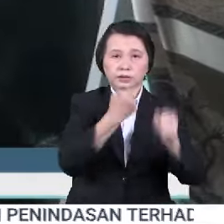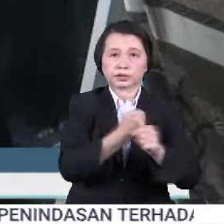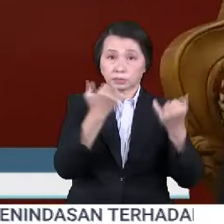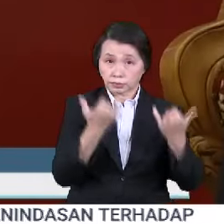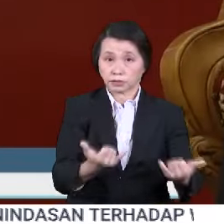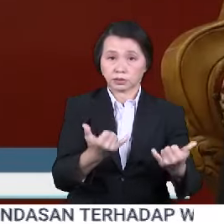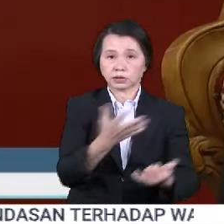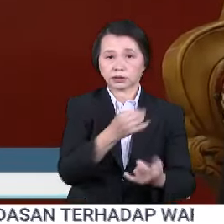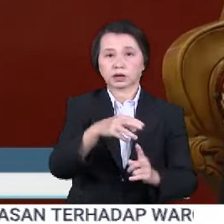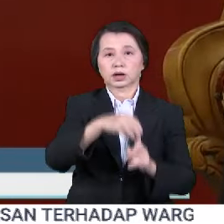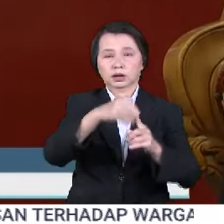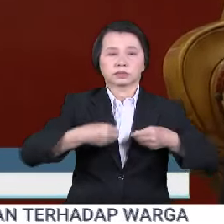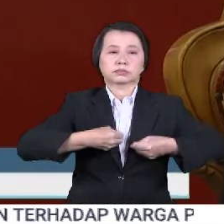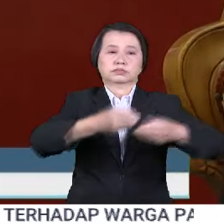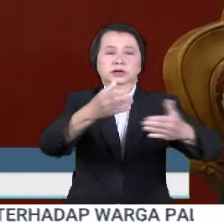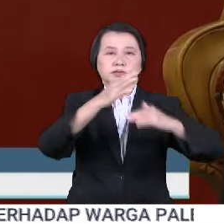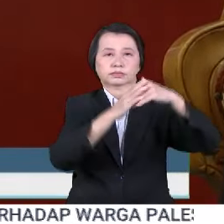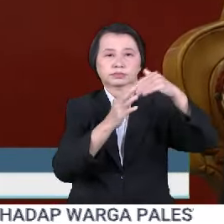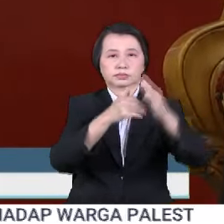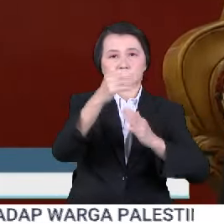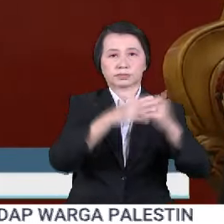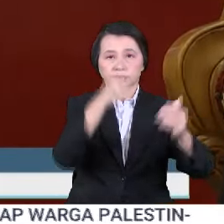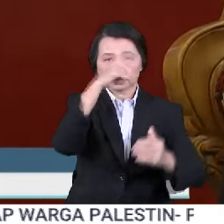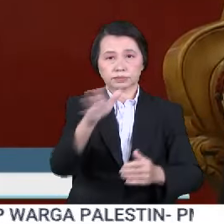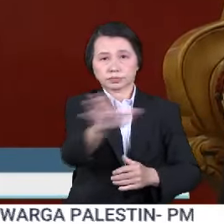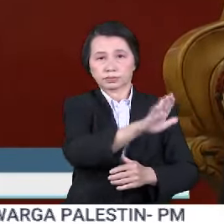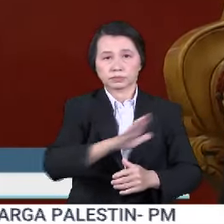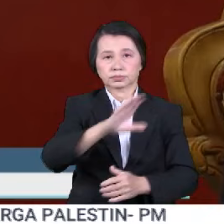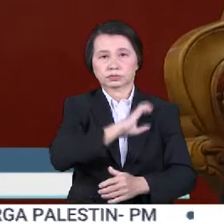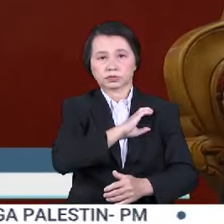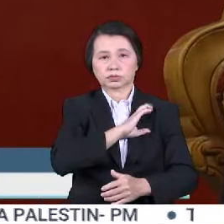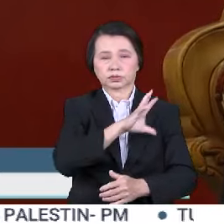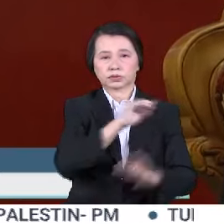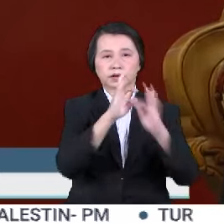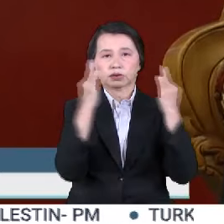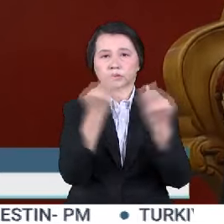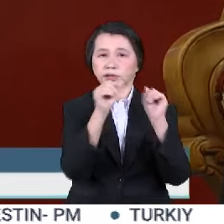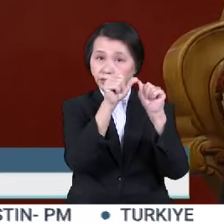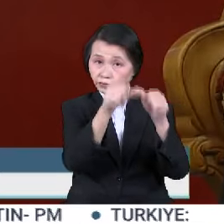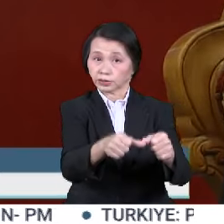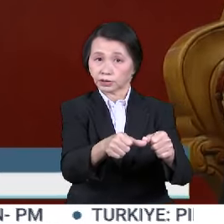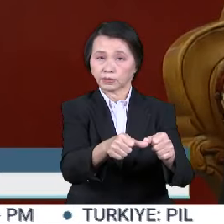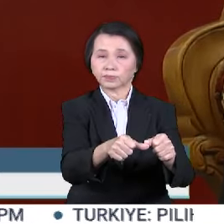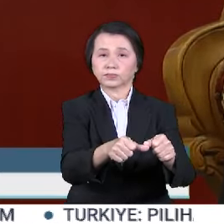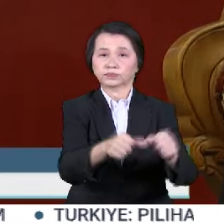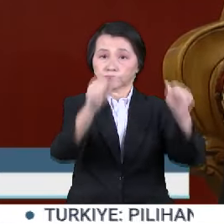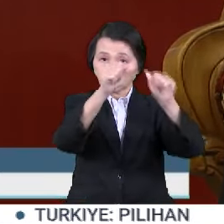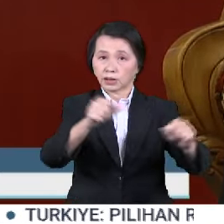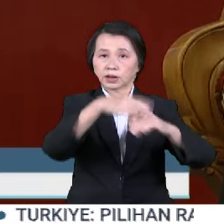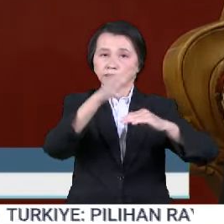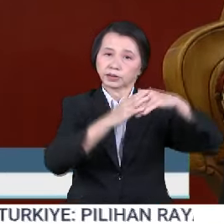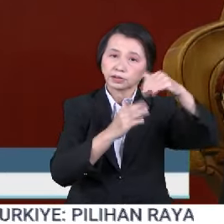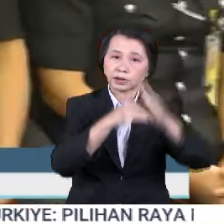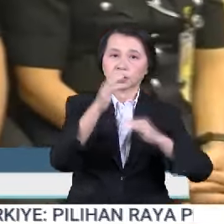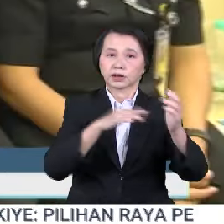khususnya untuk memberikan kesiasaan kepada pihak anggota PDRM dan keluarga mereka diami kuartus yang lebih selesa dengan